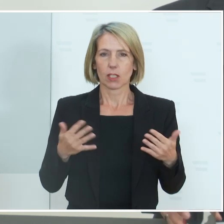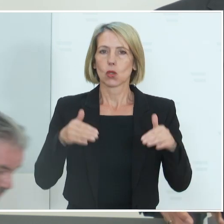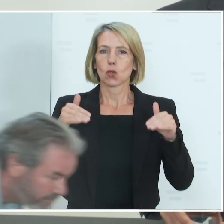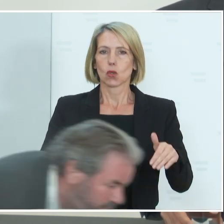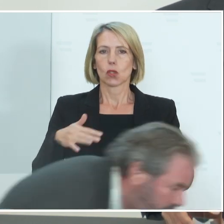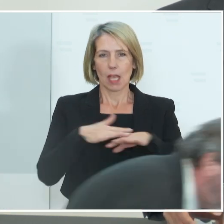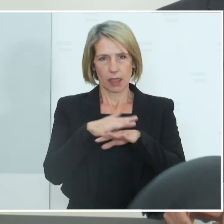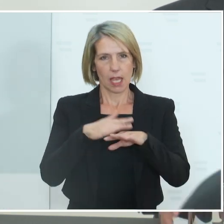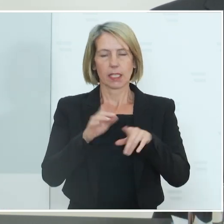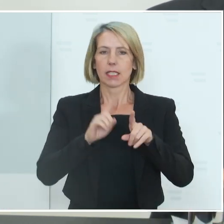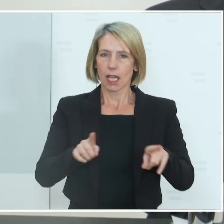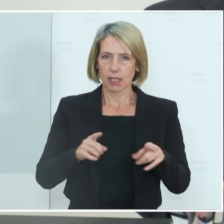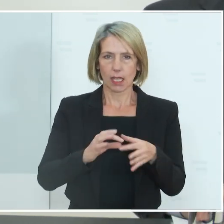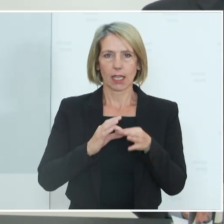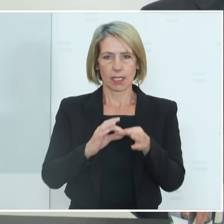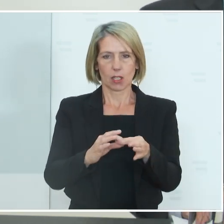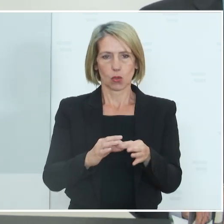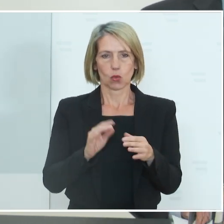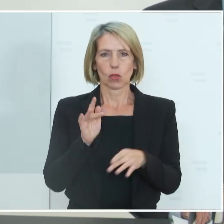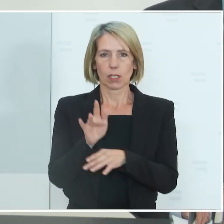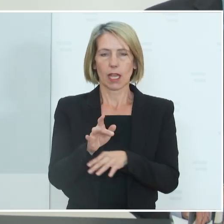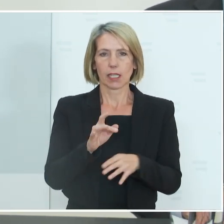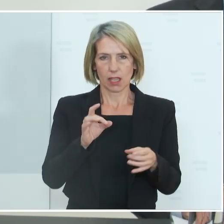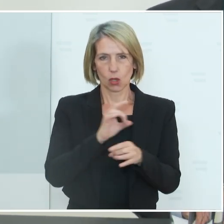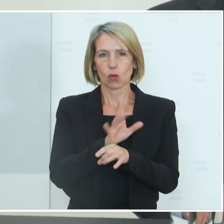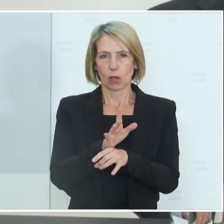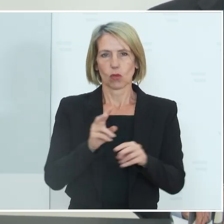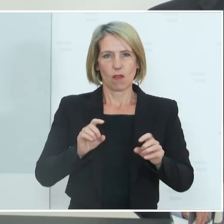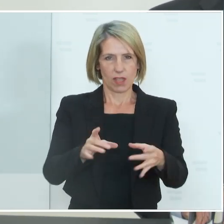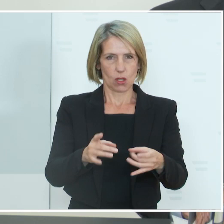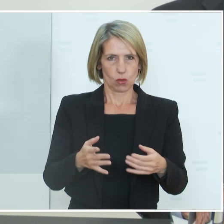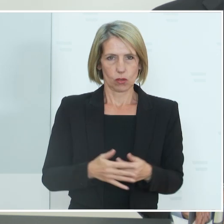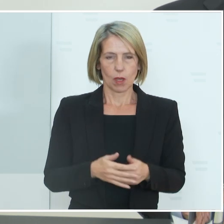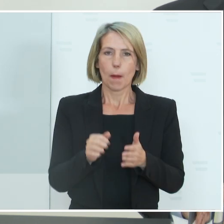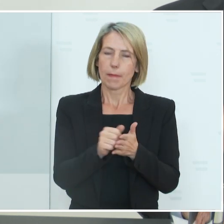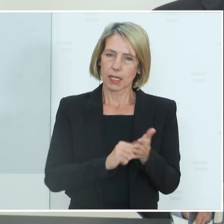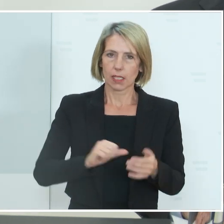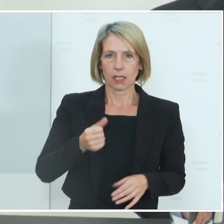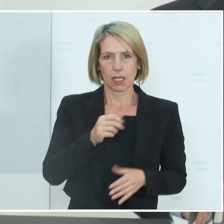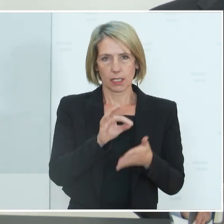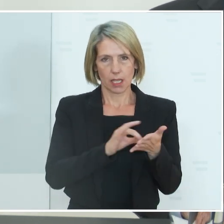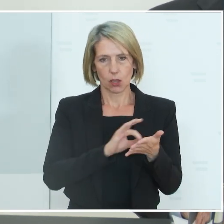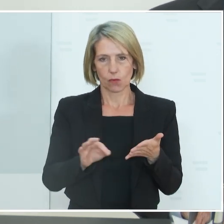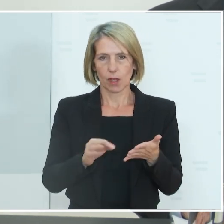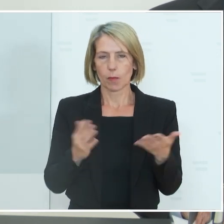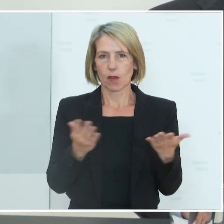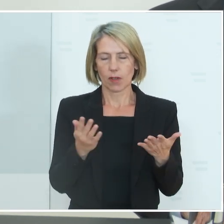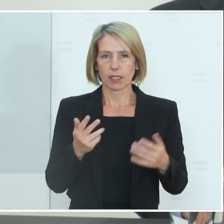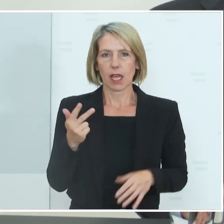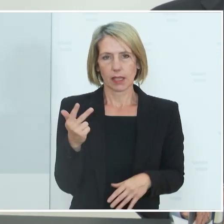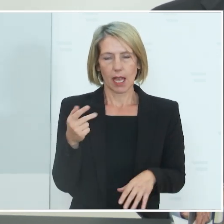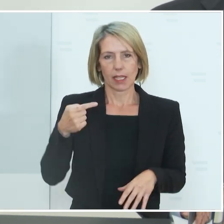in unserer Gesellschaft gegen das Coronavirus ein. Ab 1. November gilt eine 3G